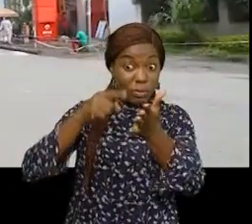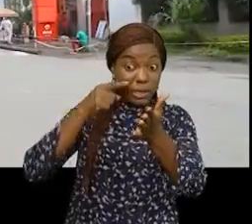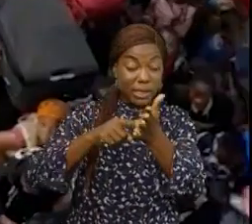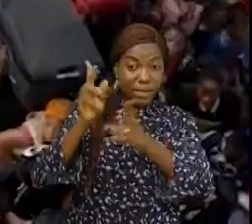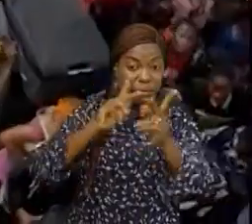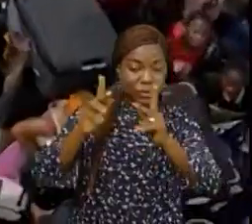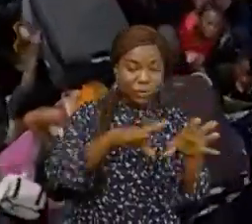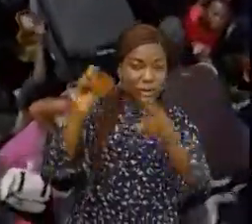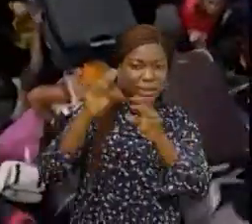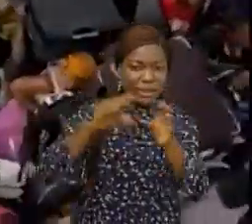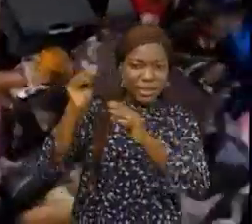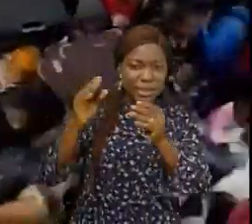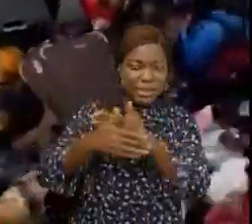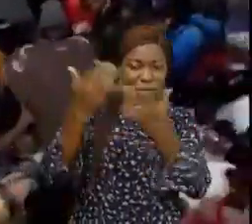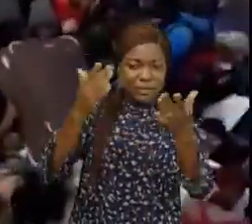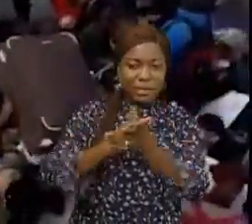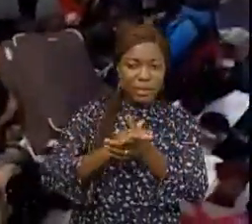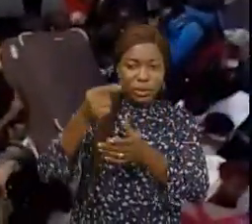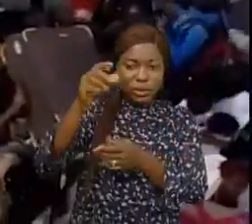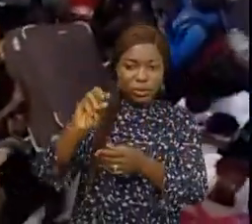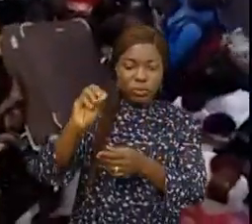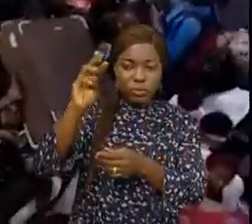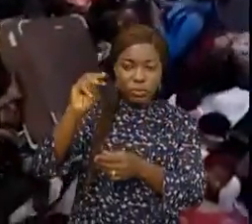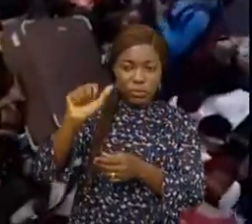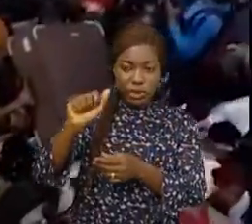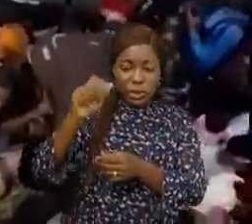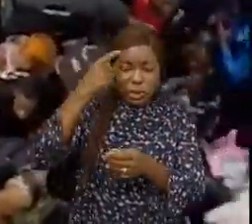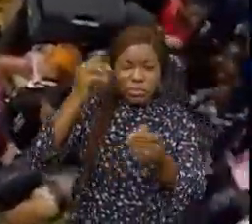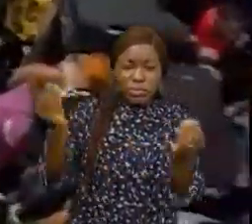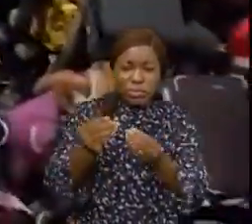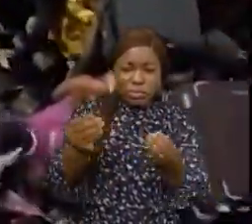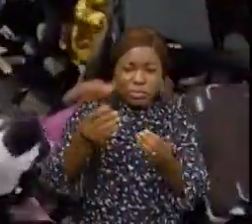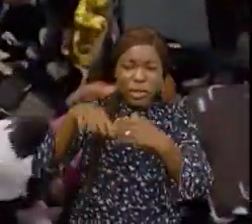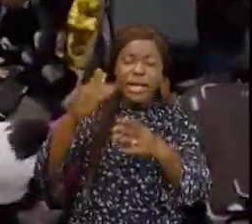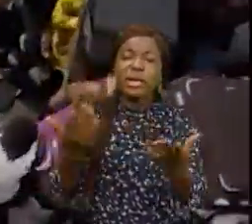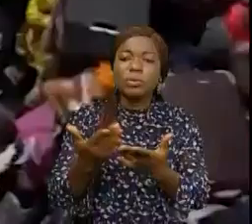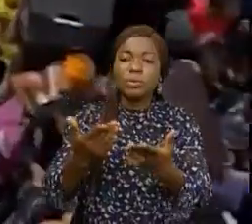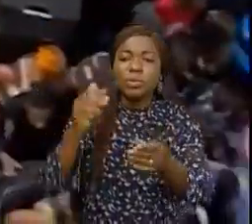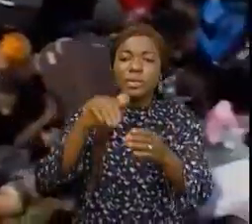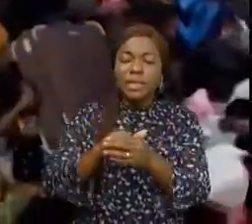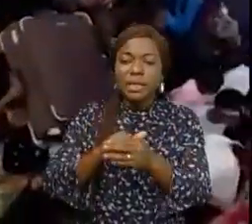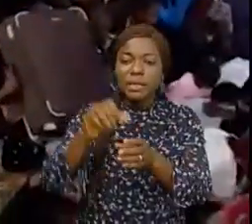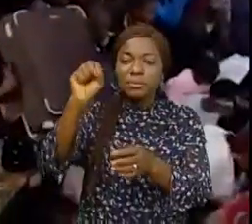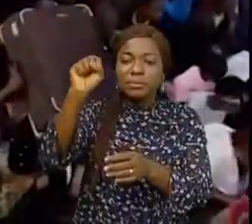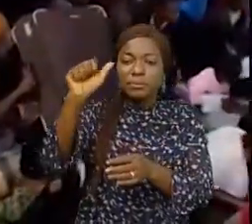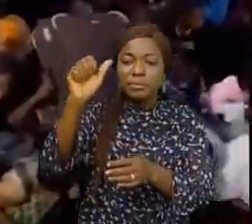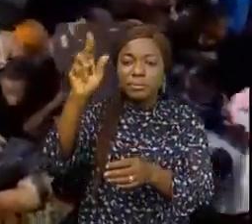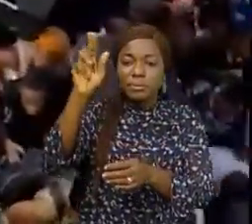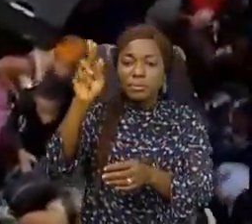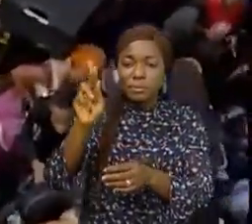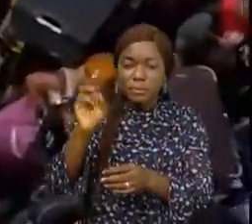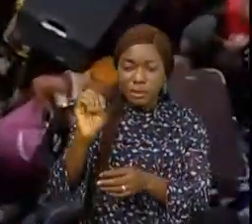est en train de quitter la ville de Goma, direction Saké. D'autres se dirigent vers les Rwandais